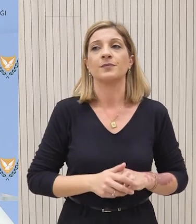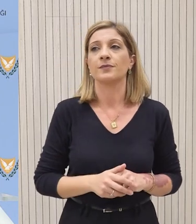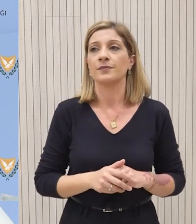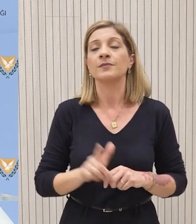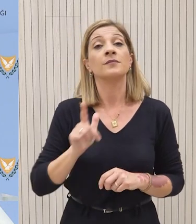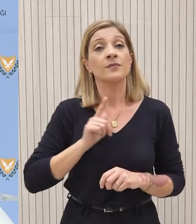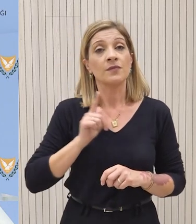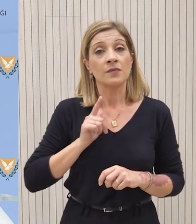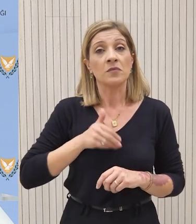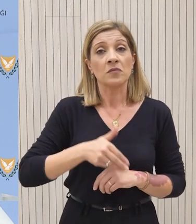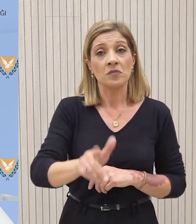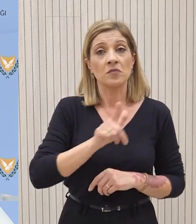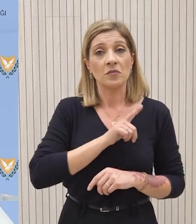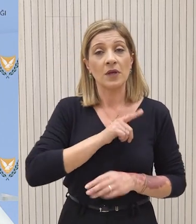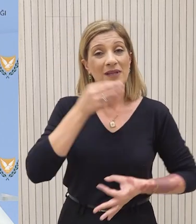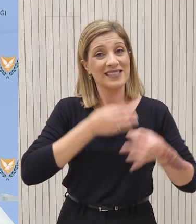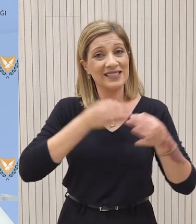Αναμένουμε να ολοκληρωθεί η συζήτηση